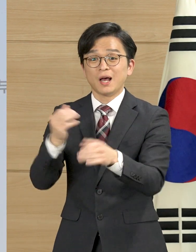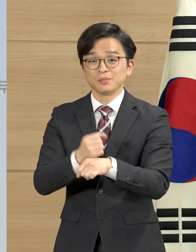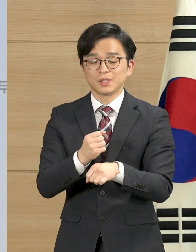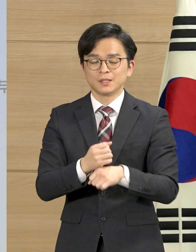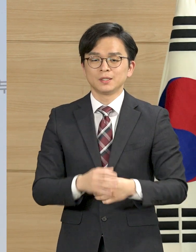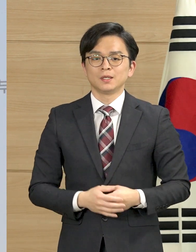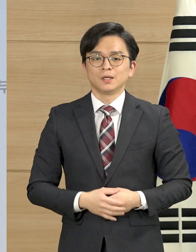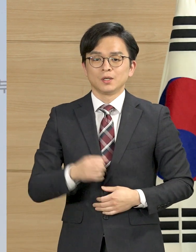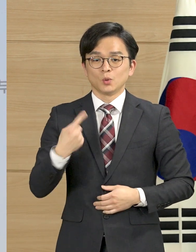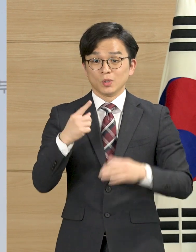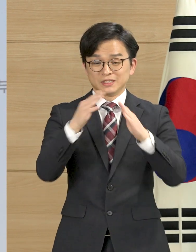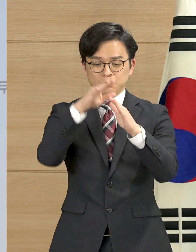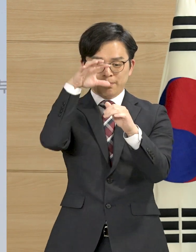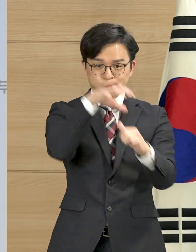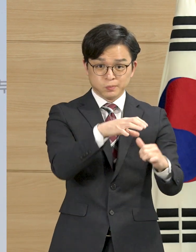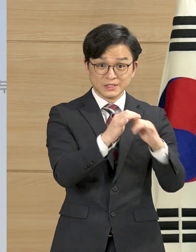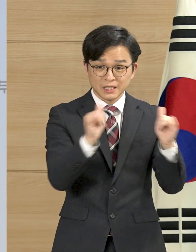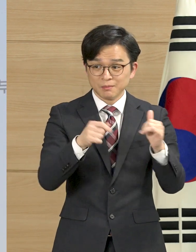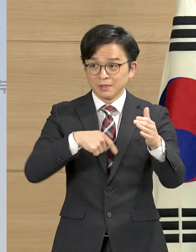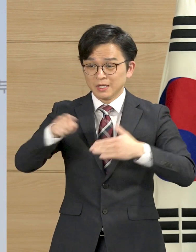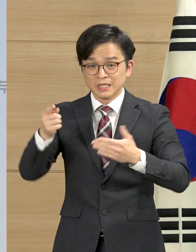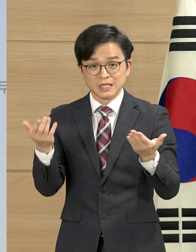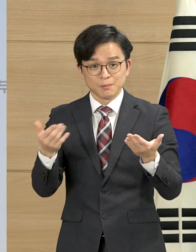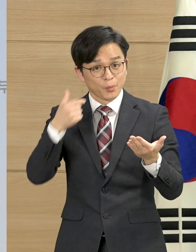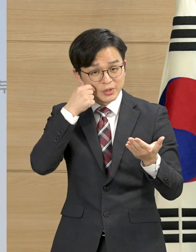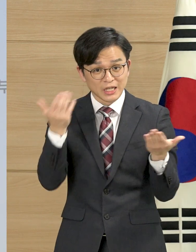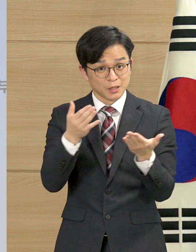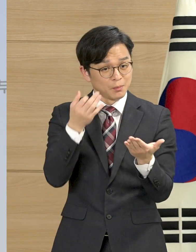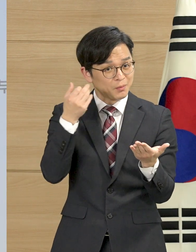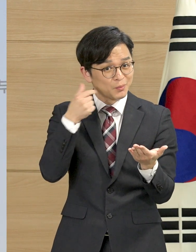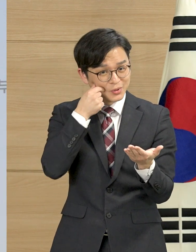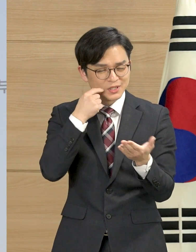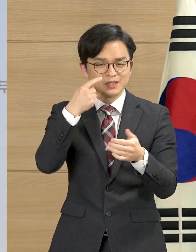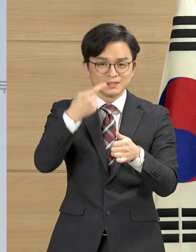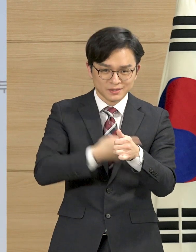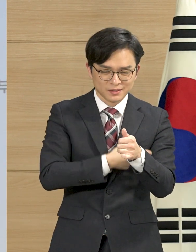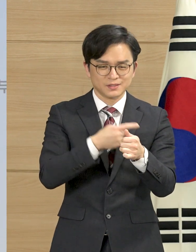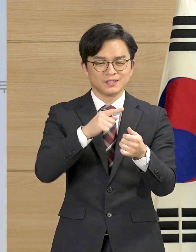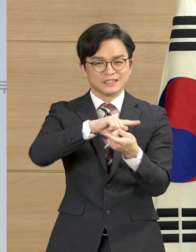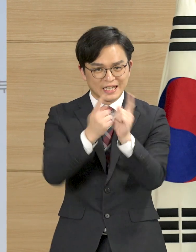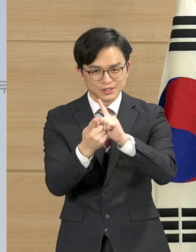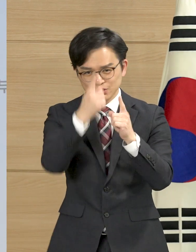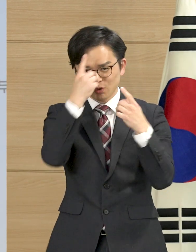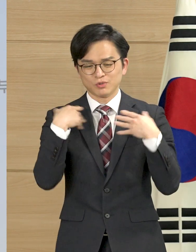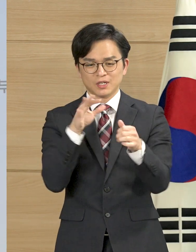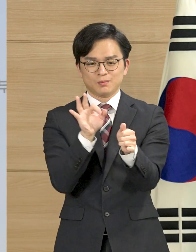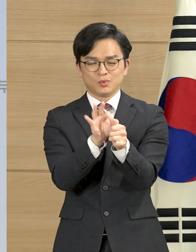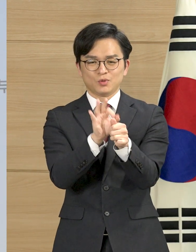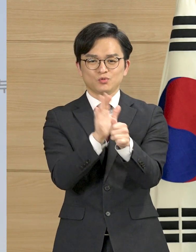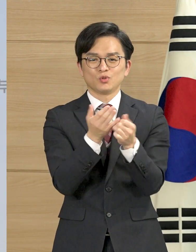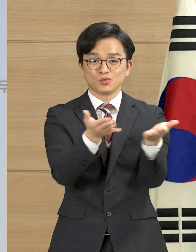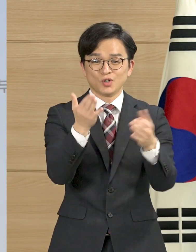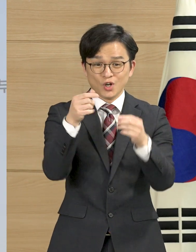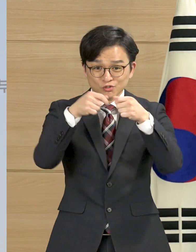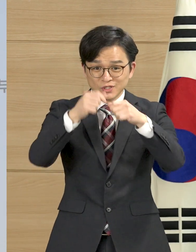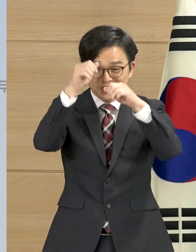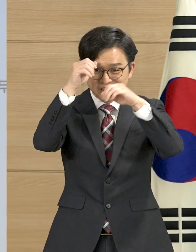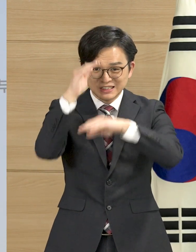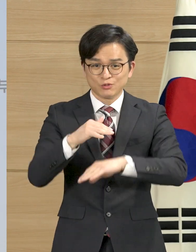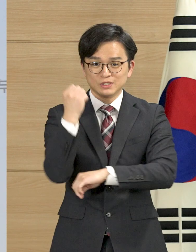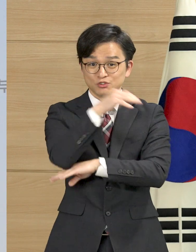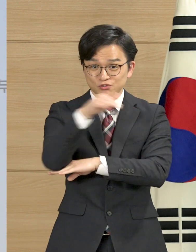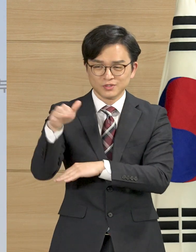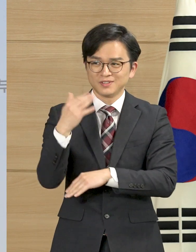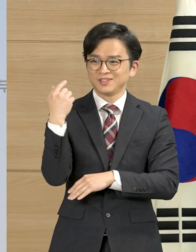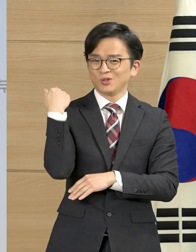자가격리자나 고용주에 대해서는 생활지원비 또는 유급휴가비를 지원하며 구체적 기준은 어제 발표한